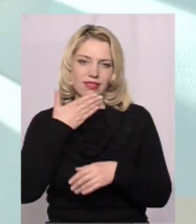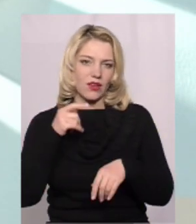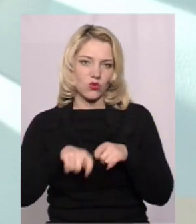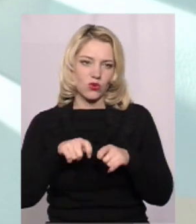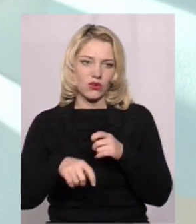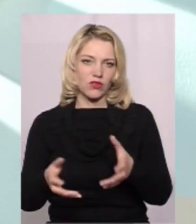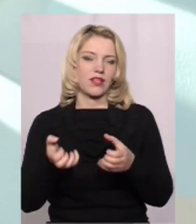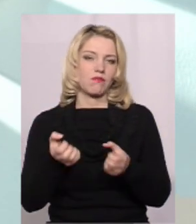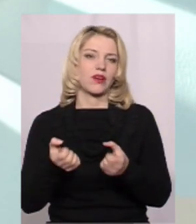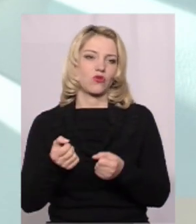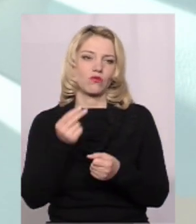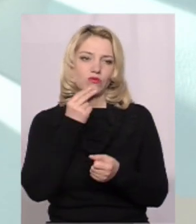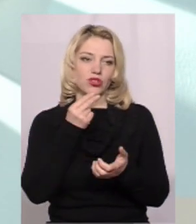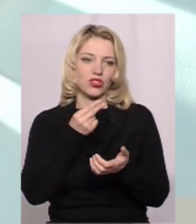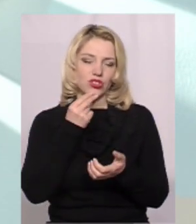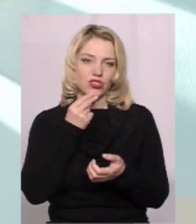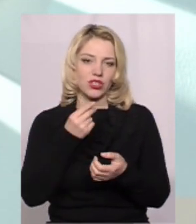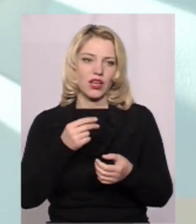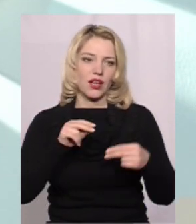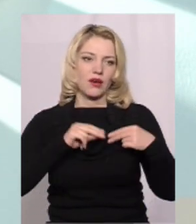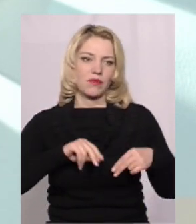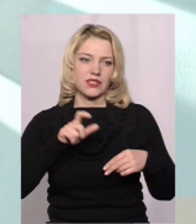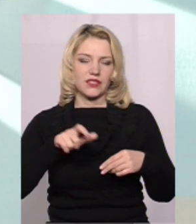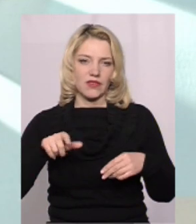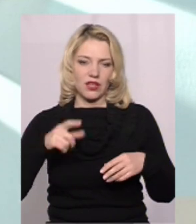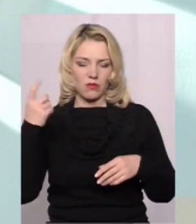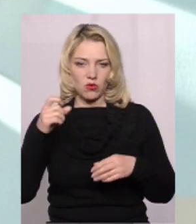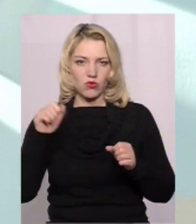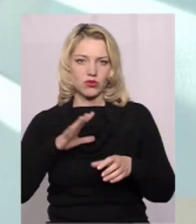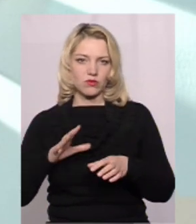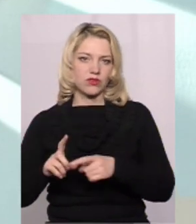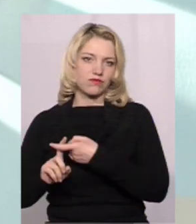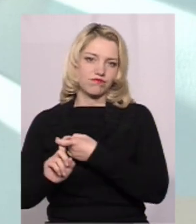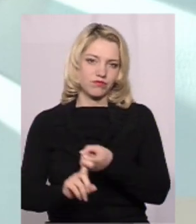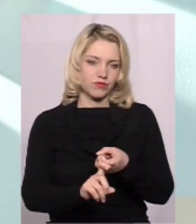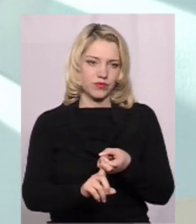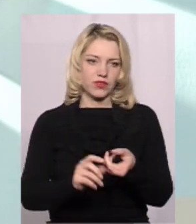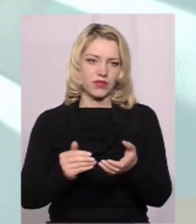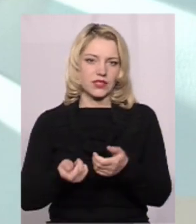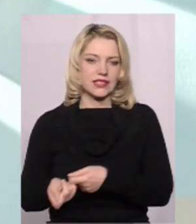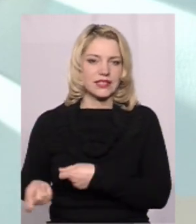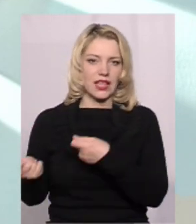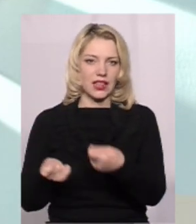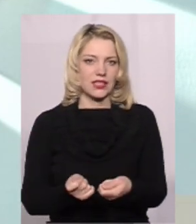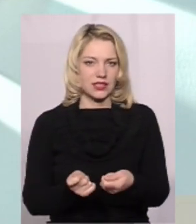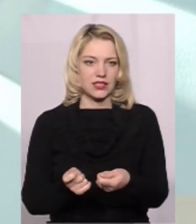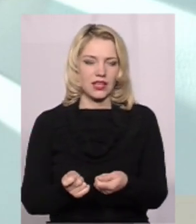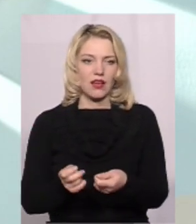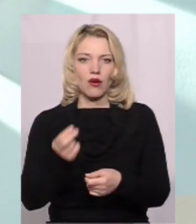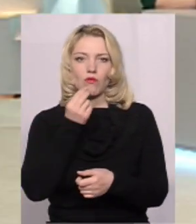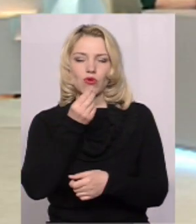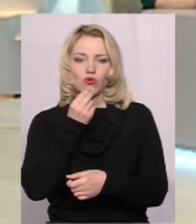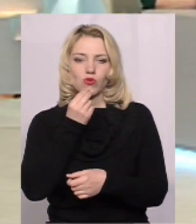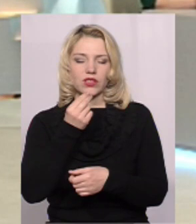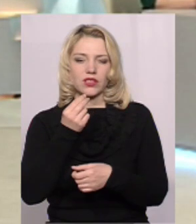прийом їжі працівника бігосподарства, тобто, можливість занесення, скажімо так, продуктів